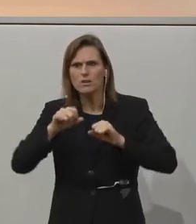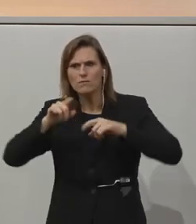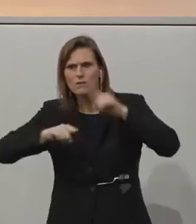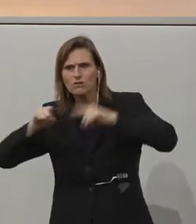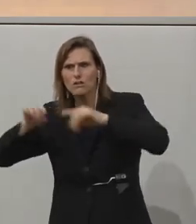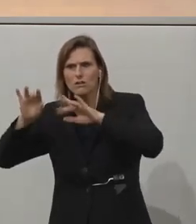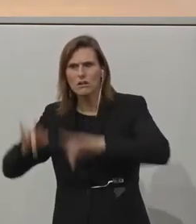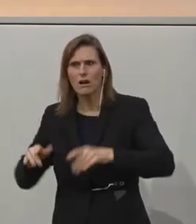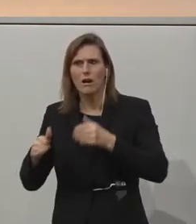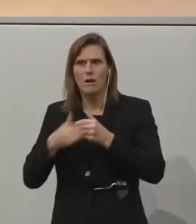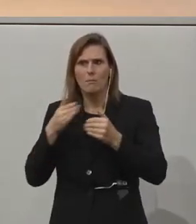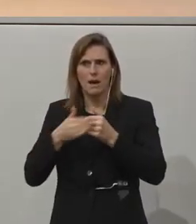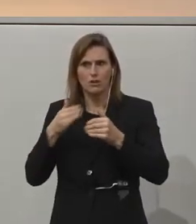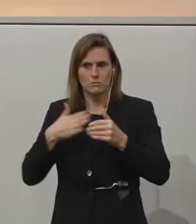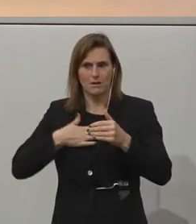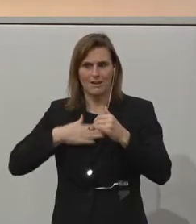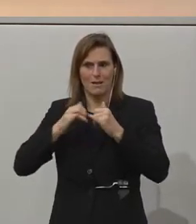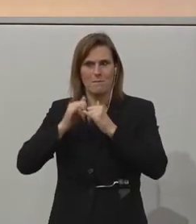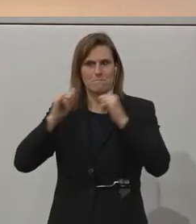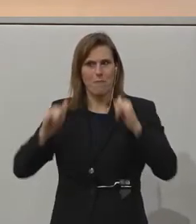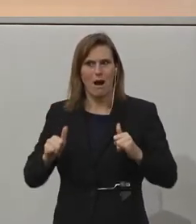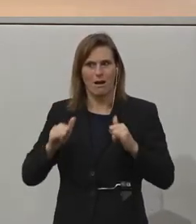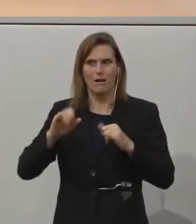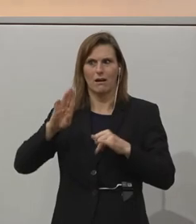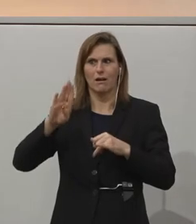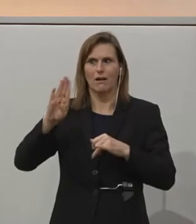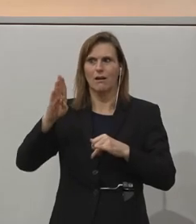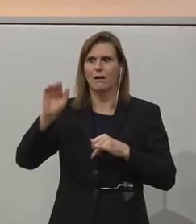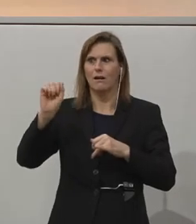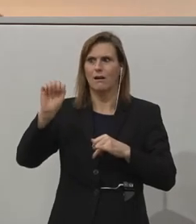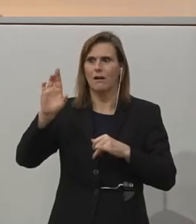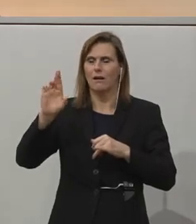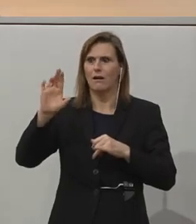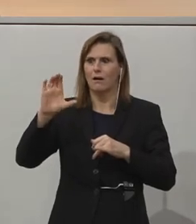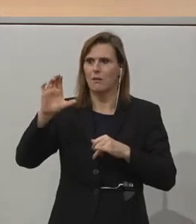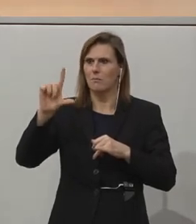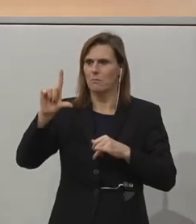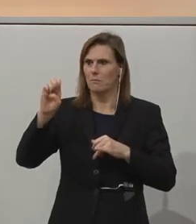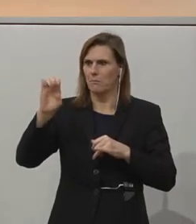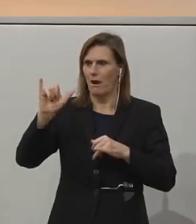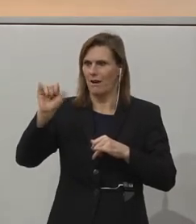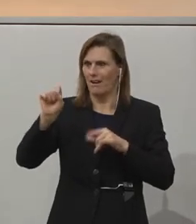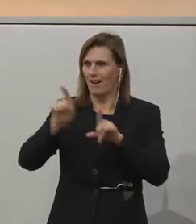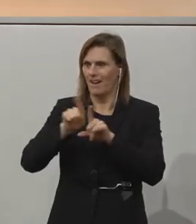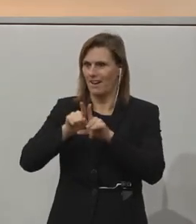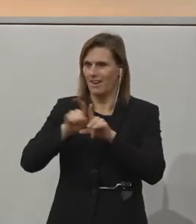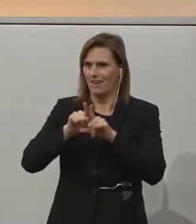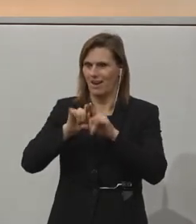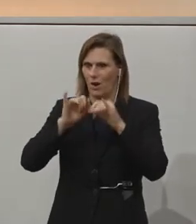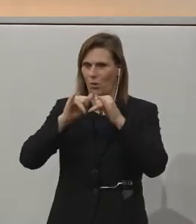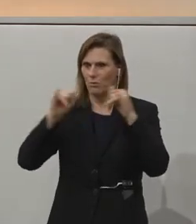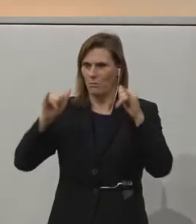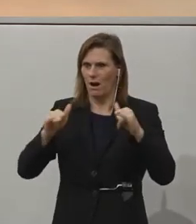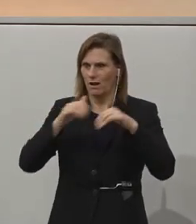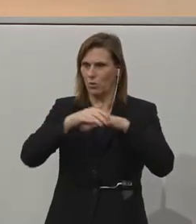account that your customers are going through those levels of disability. Not extreme, but